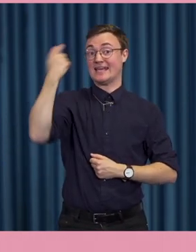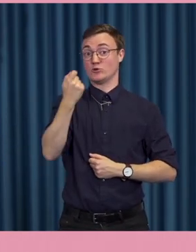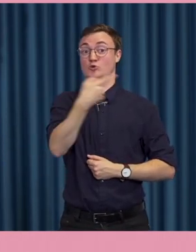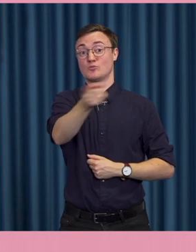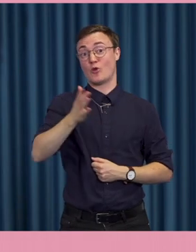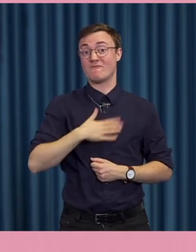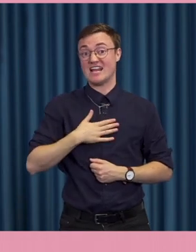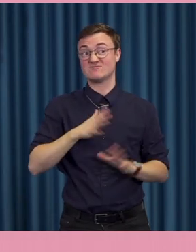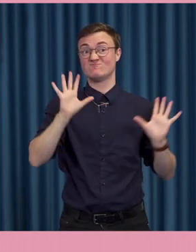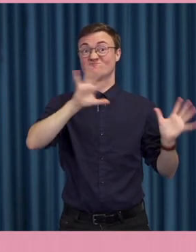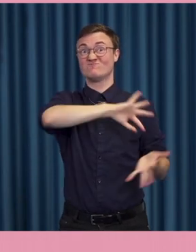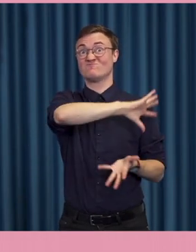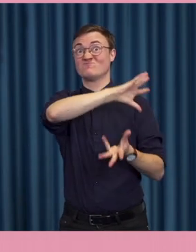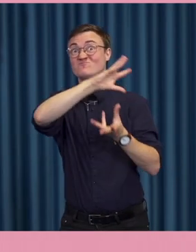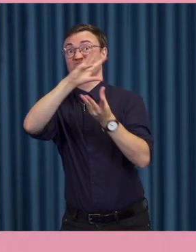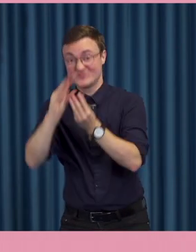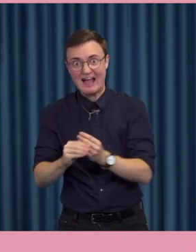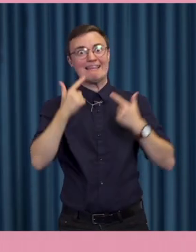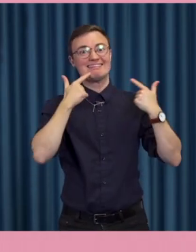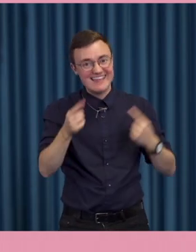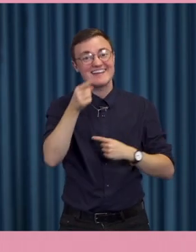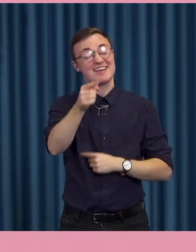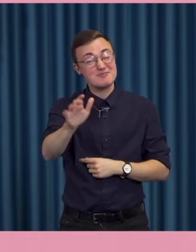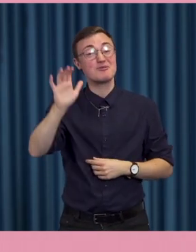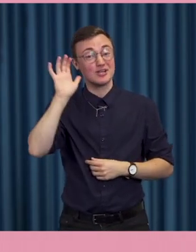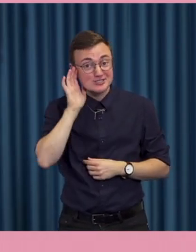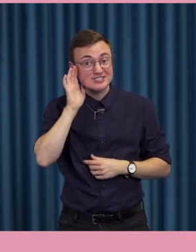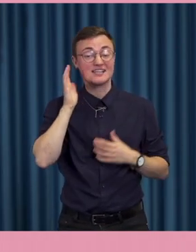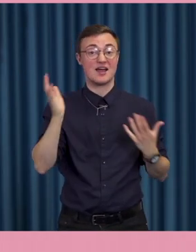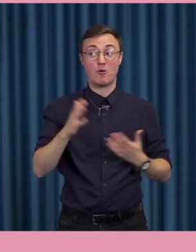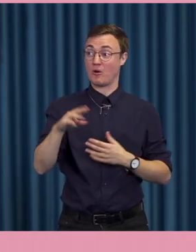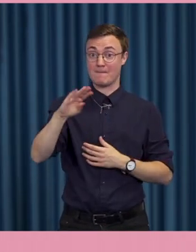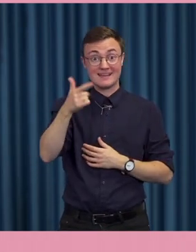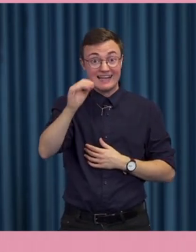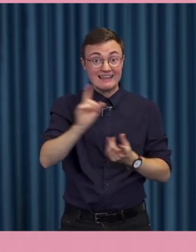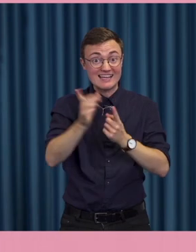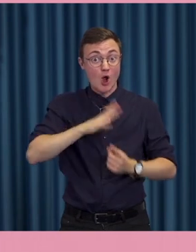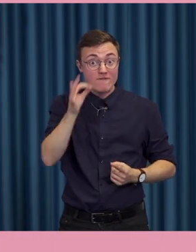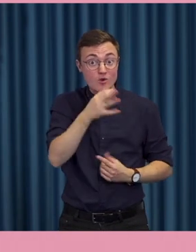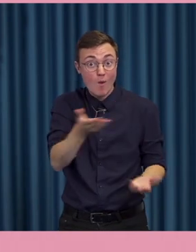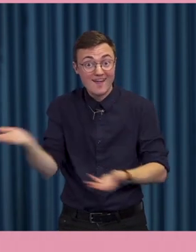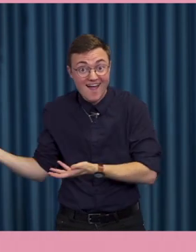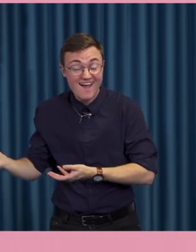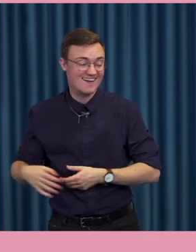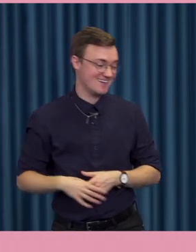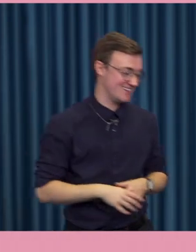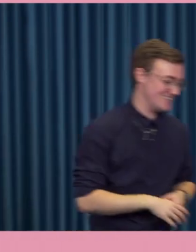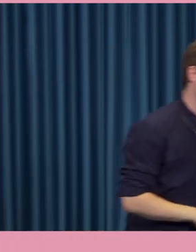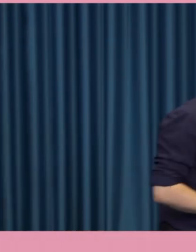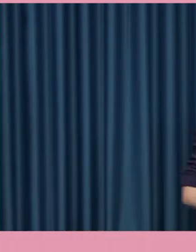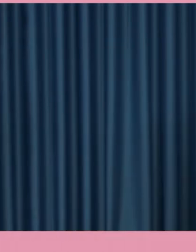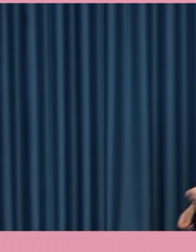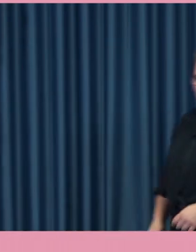Ungefär så långt tänkte jag komma idag. jag säger tack för att du lyssnade. Och Matilda kanske har en fråga. Ja men jag har det. Det här kanske